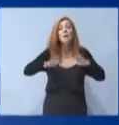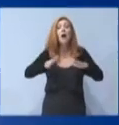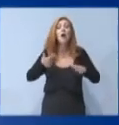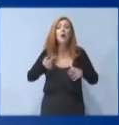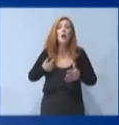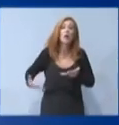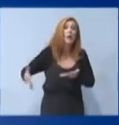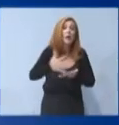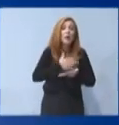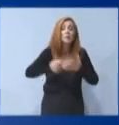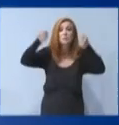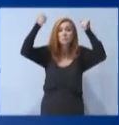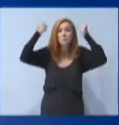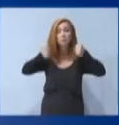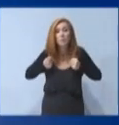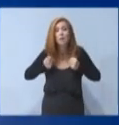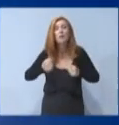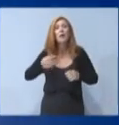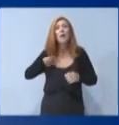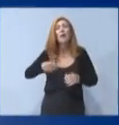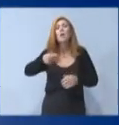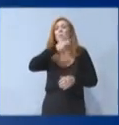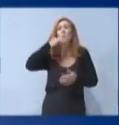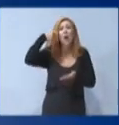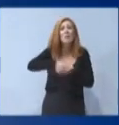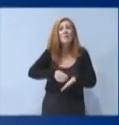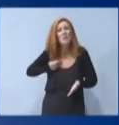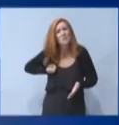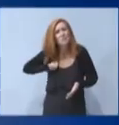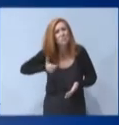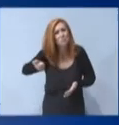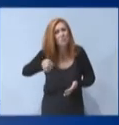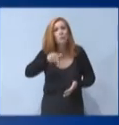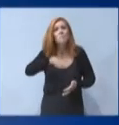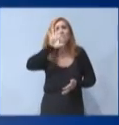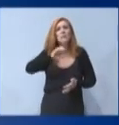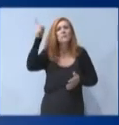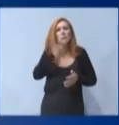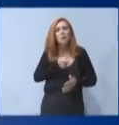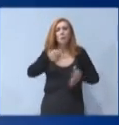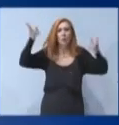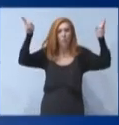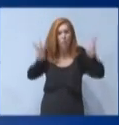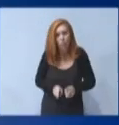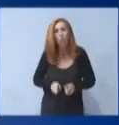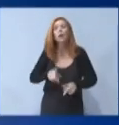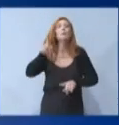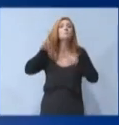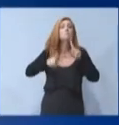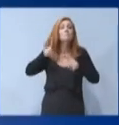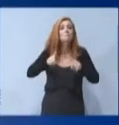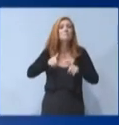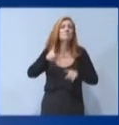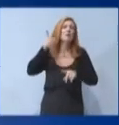η αποπληρωμή των επιστρεπτέων προκαταβολών σε επιχειρήσεις που έχουν λάβει πόρους από τους